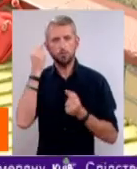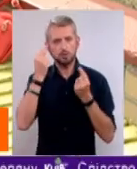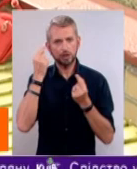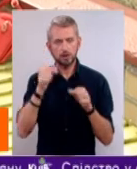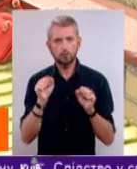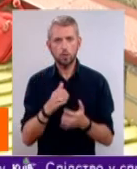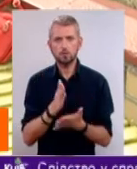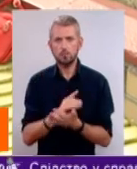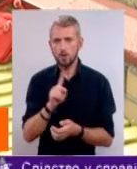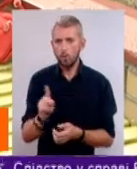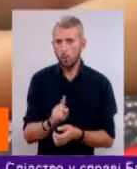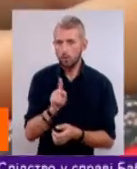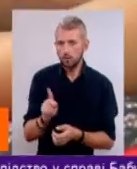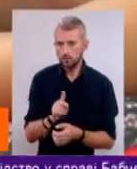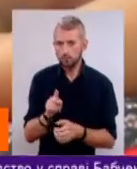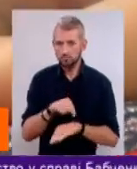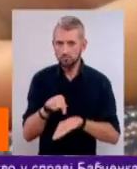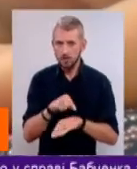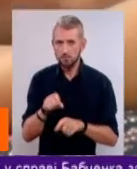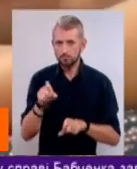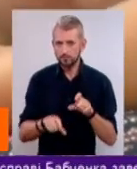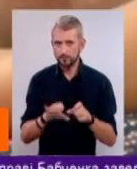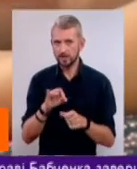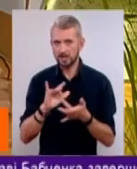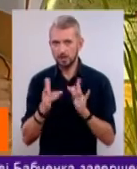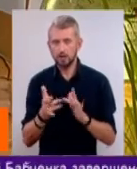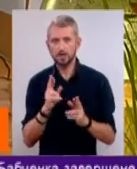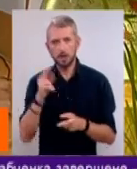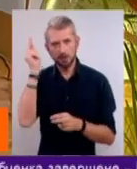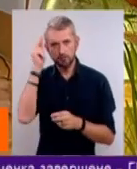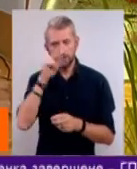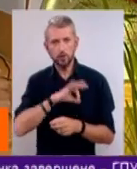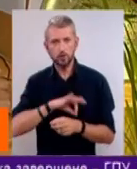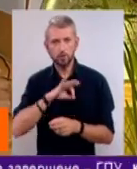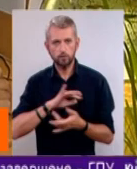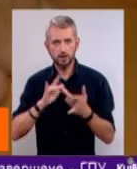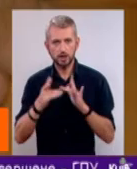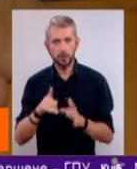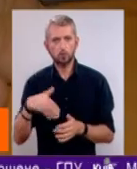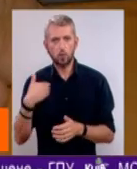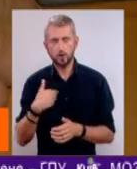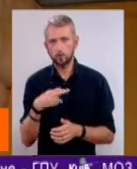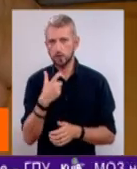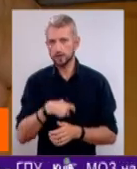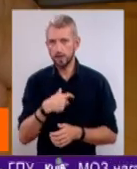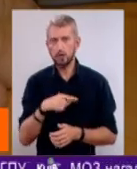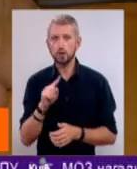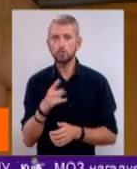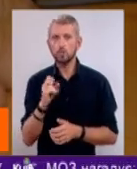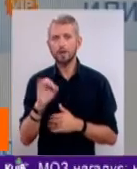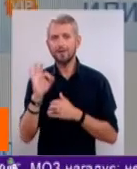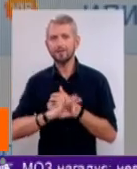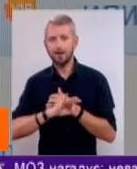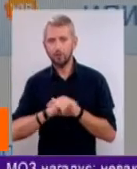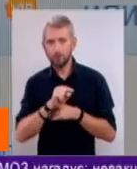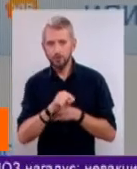можуть мати години, проведені в соціальних мережах? Як навчитися використовувати віртуальні платформи з користю для себе? І чому на заході